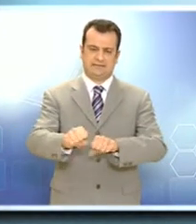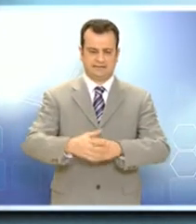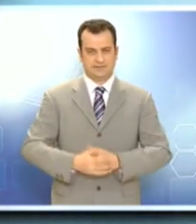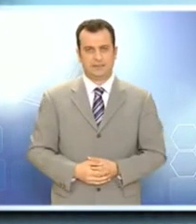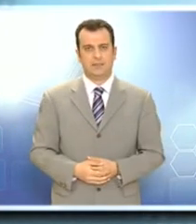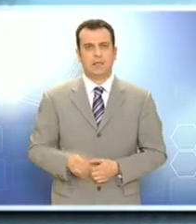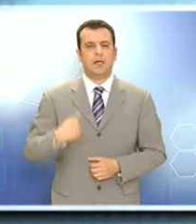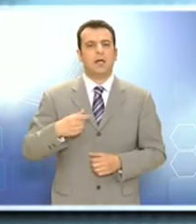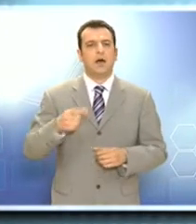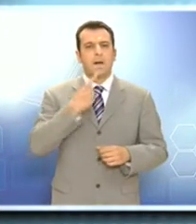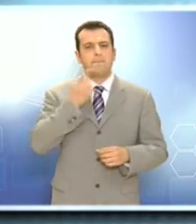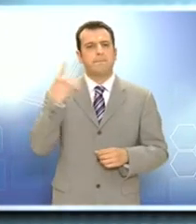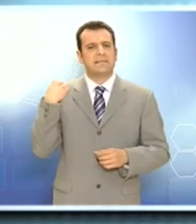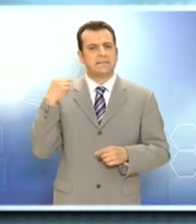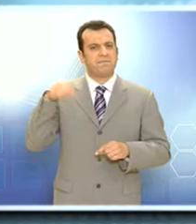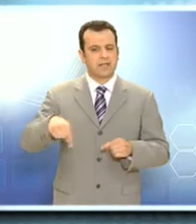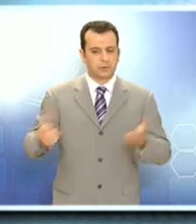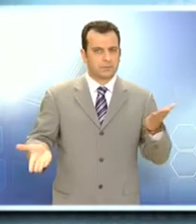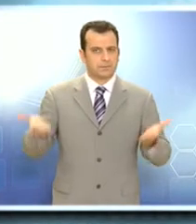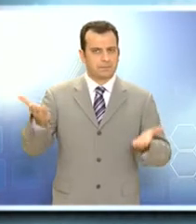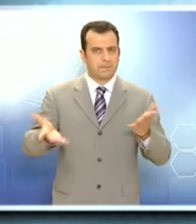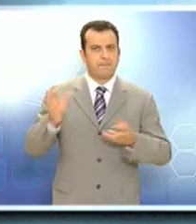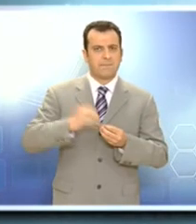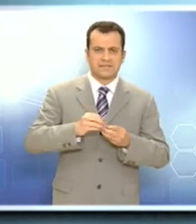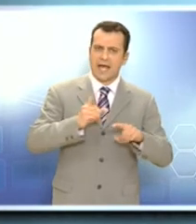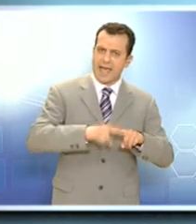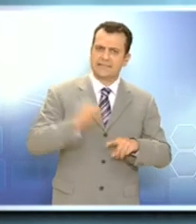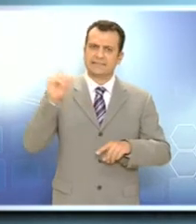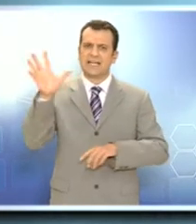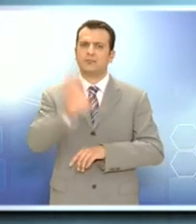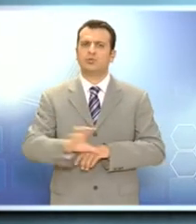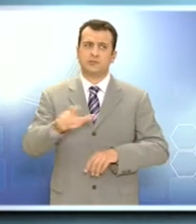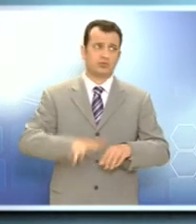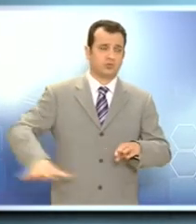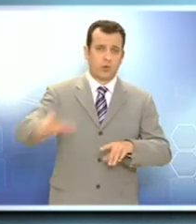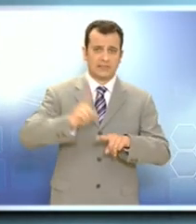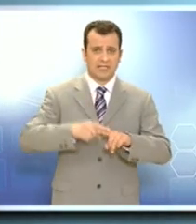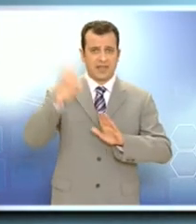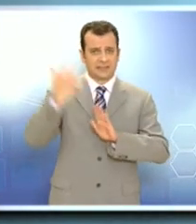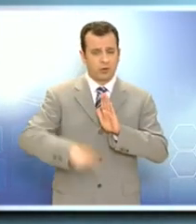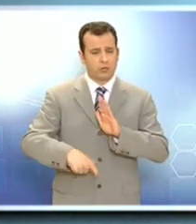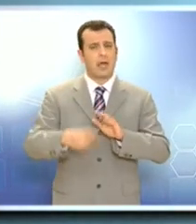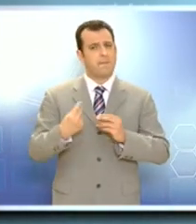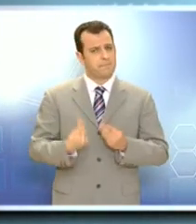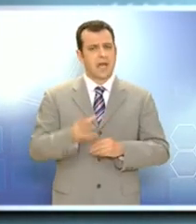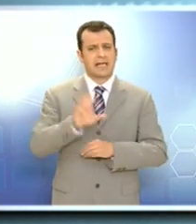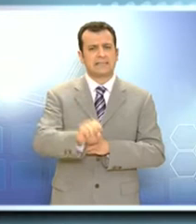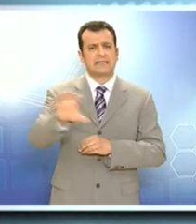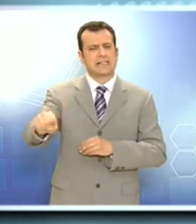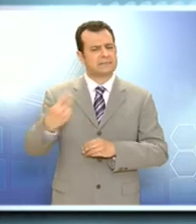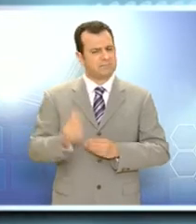Στα ίδια επίπεδα με τα περσινά, κινούνται μέχρι στιγμής οι κρατήσεις ελλήνων και ξένων τουριστών στα ξενοδοχεία της χώρας. Οι προσφορές των ξενοδοχείων είναι